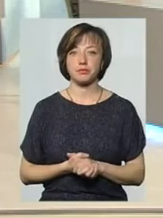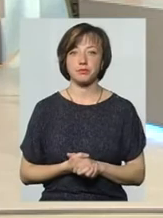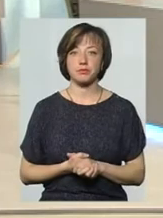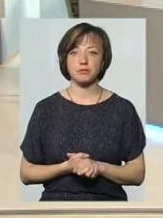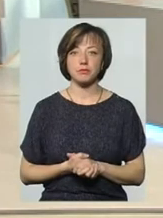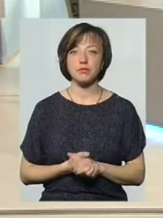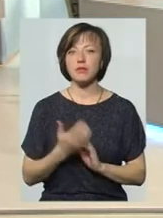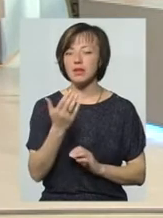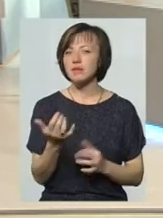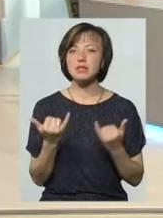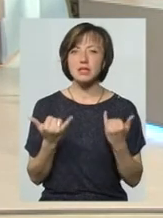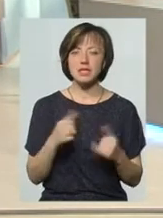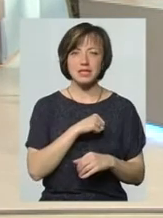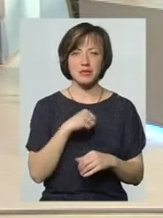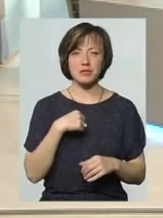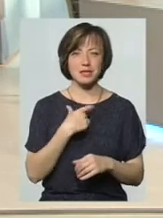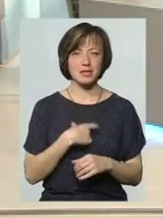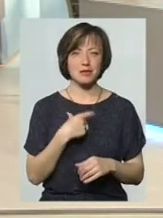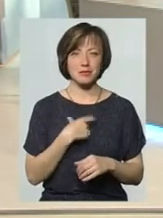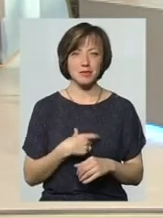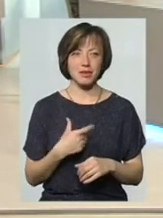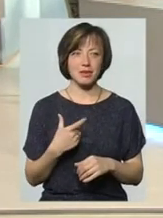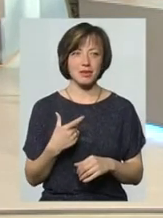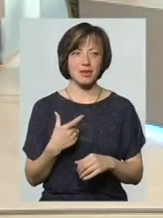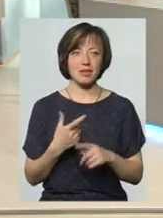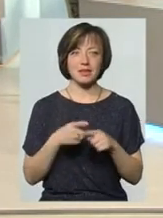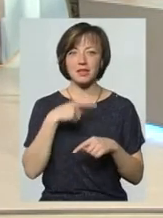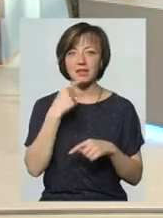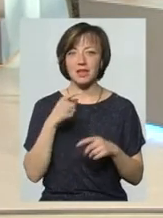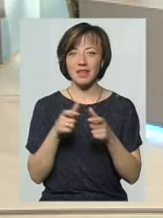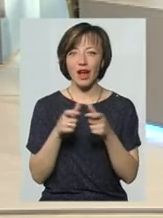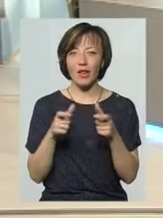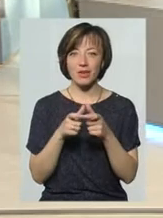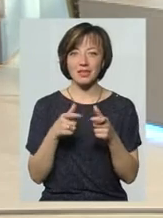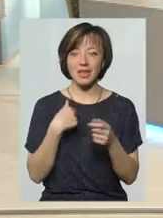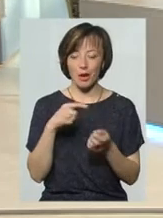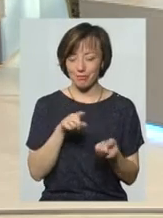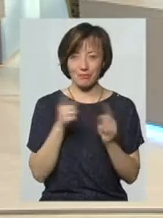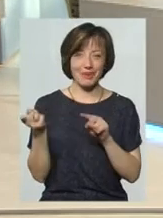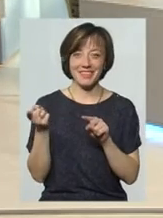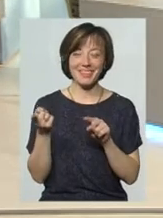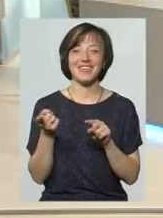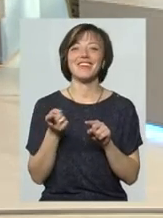Ви зараз самі себе, так би мовити, валите. Ви сказали про слово «талончик» і все, я переключився.